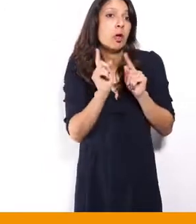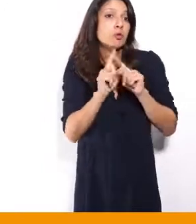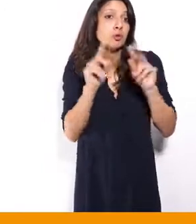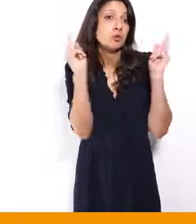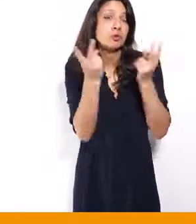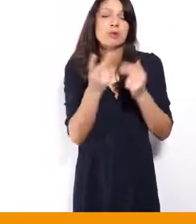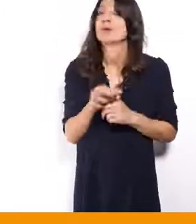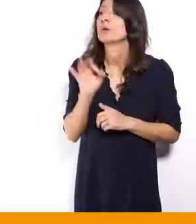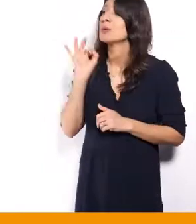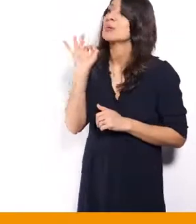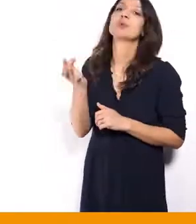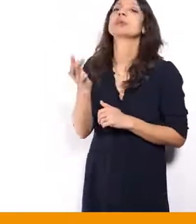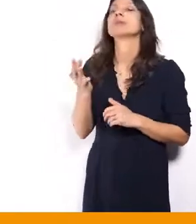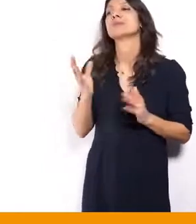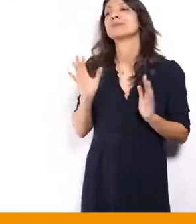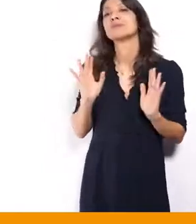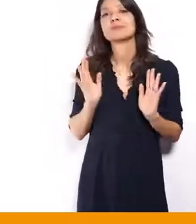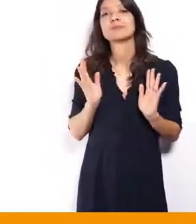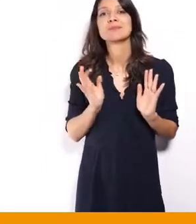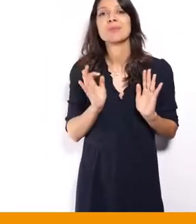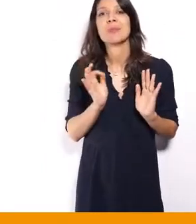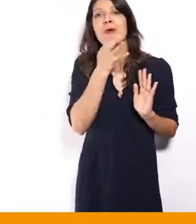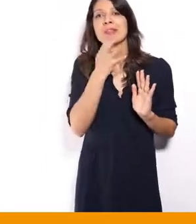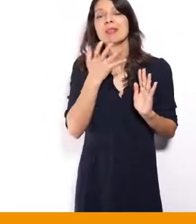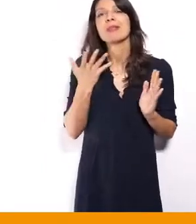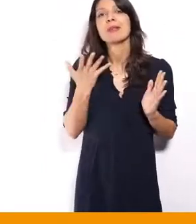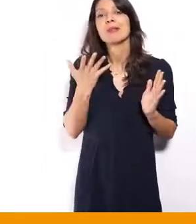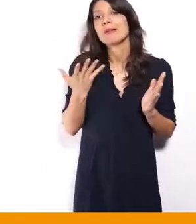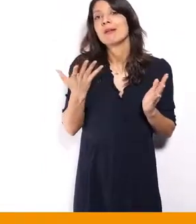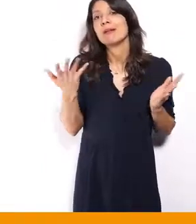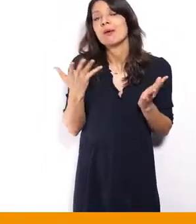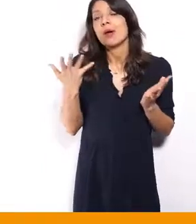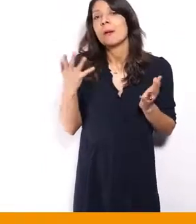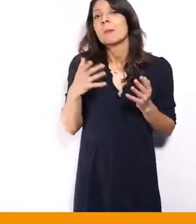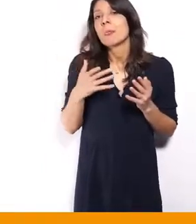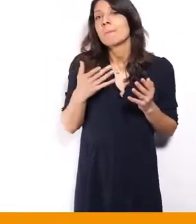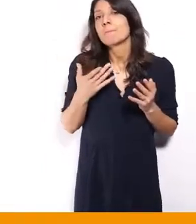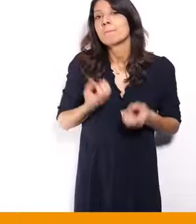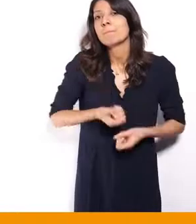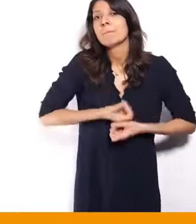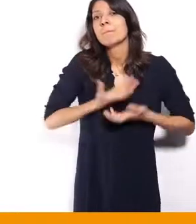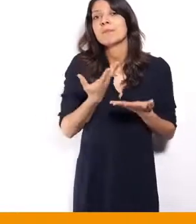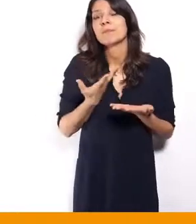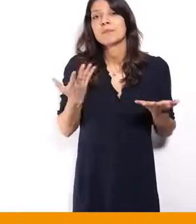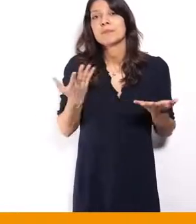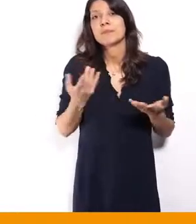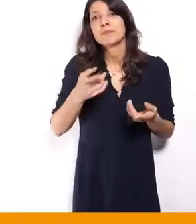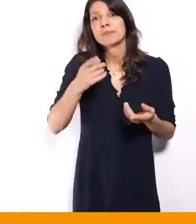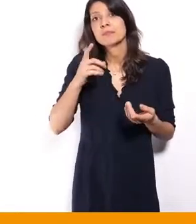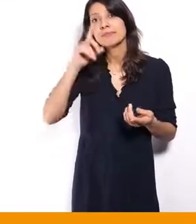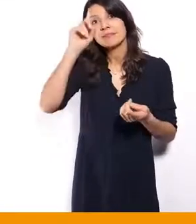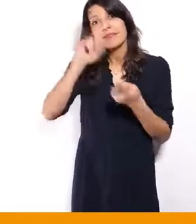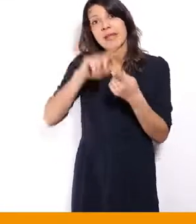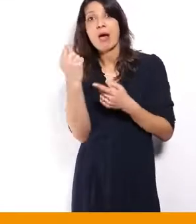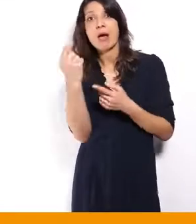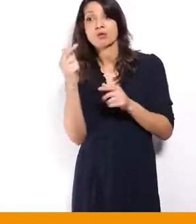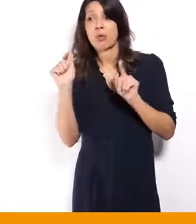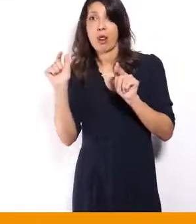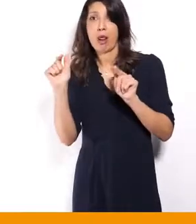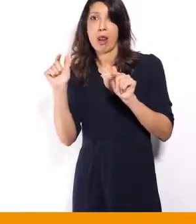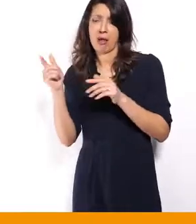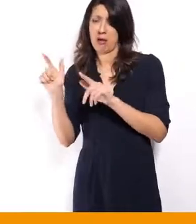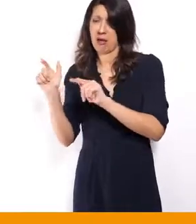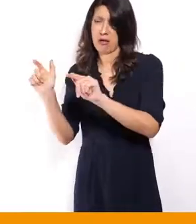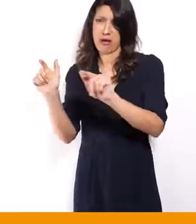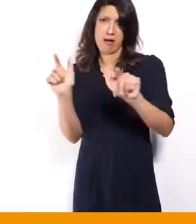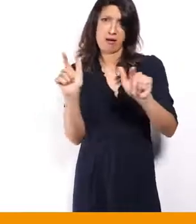veux bien aller au bout de mon raisonnement sur le fait qu'il existe de l'argent.'est vrai que moi, dans mon